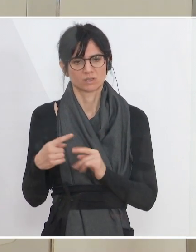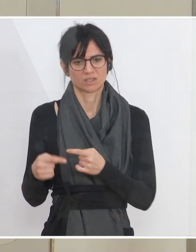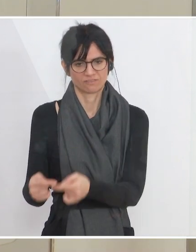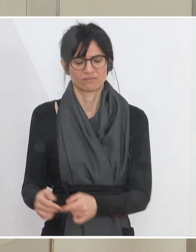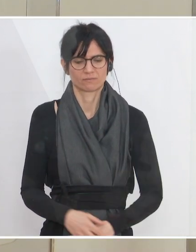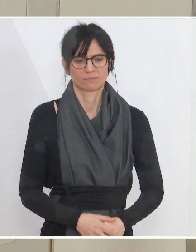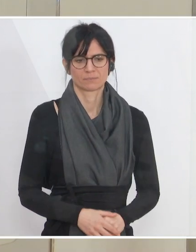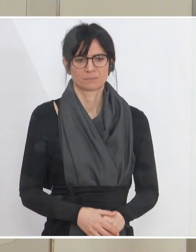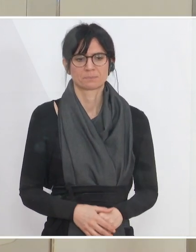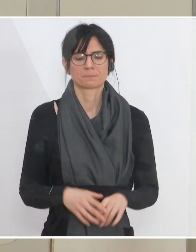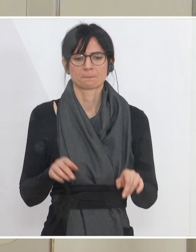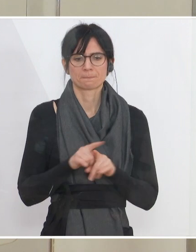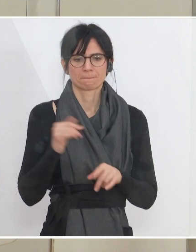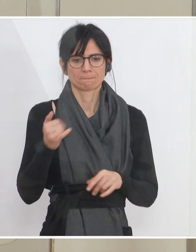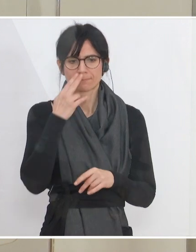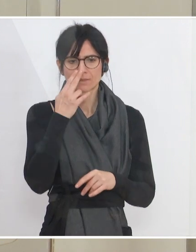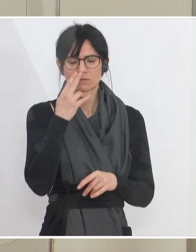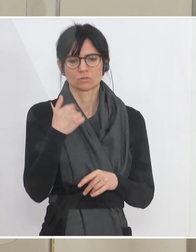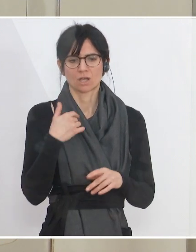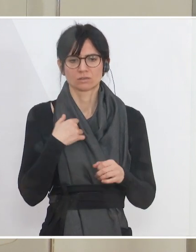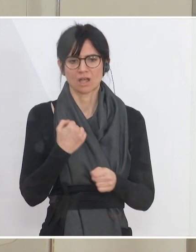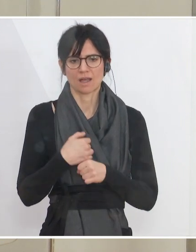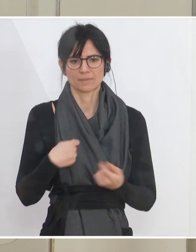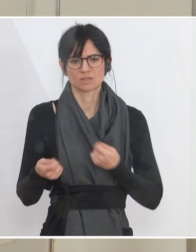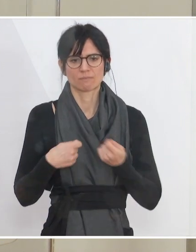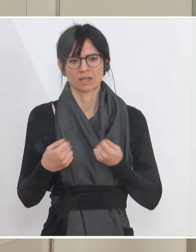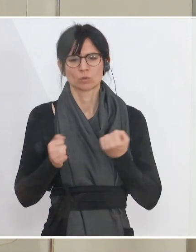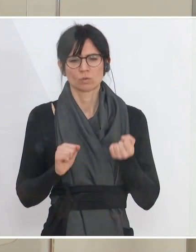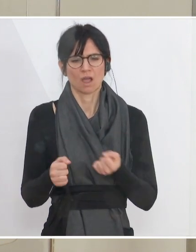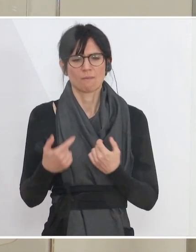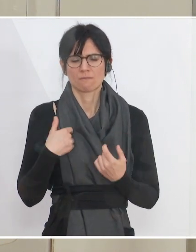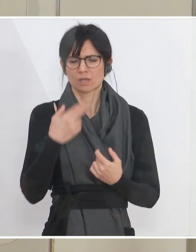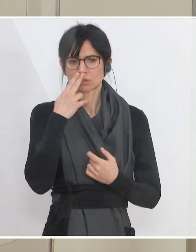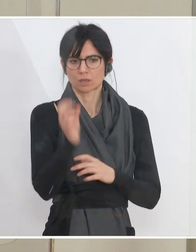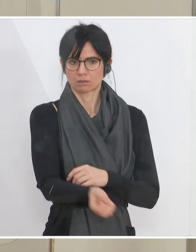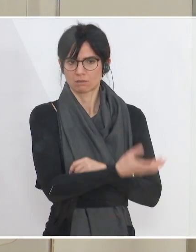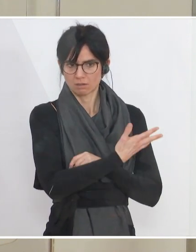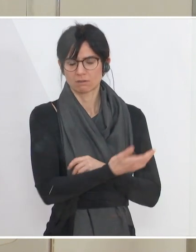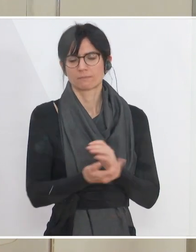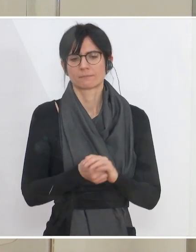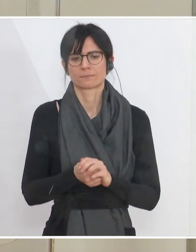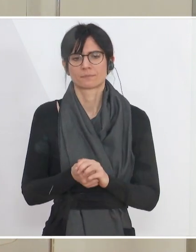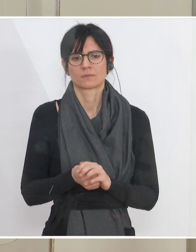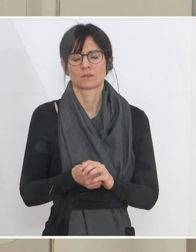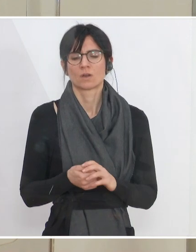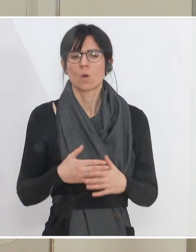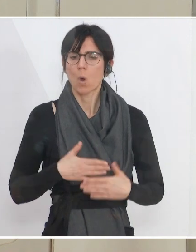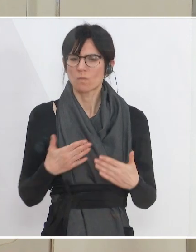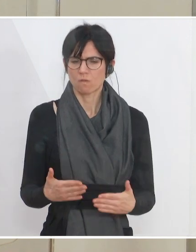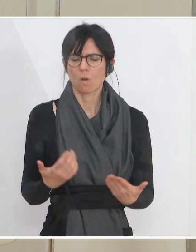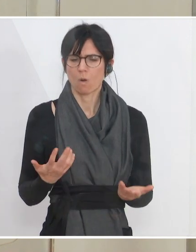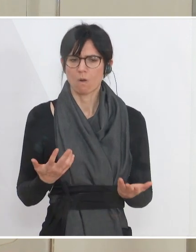Wir schauen uns natürlich auch immer die Dynamik am Arbeitsmarkt an. Das sieht man jetzt auf der nächsten Folie sehr gut, dass trotz